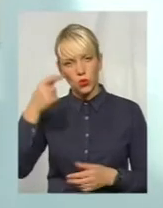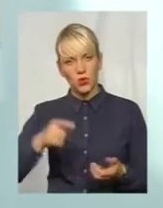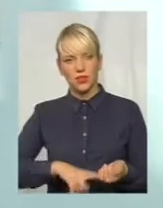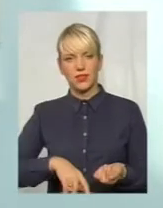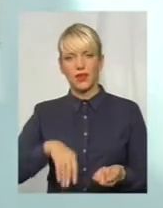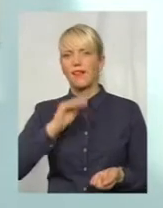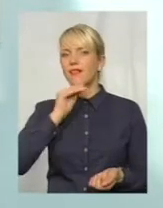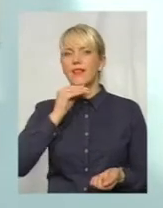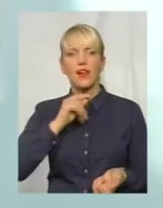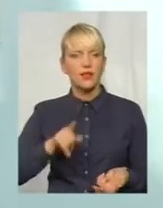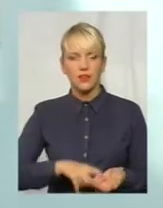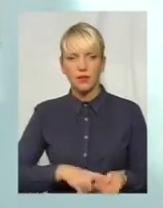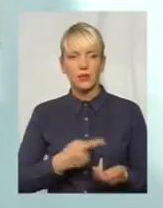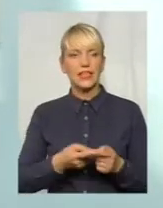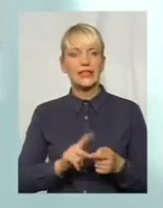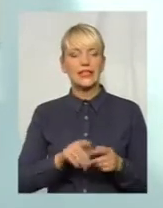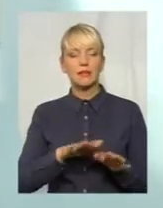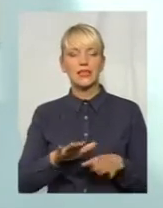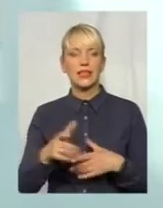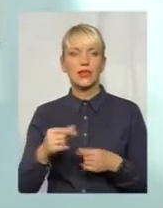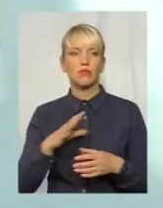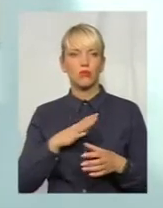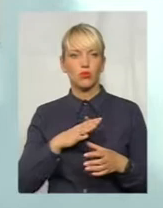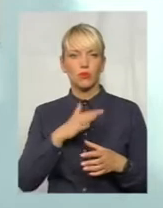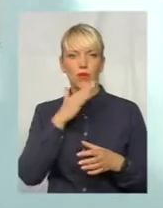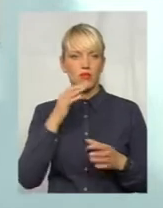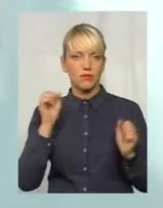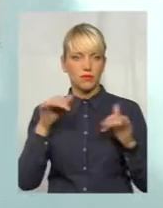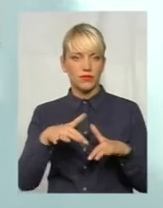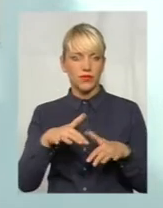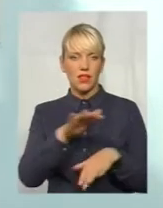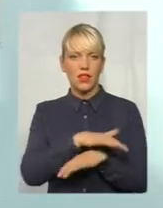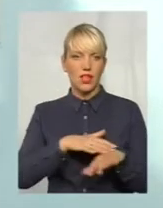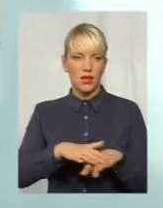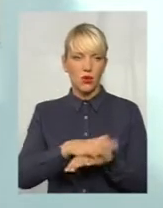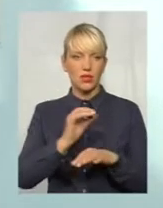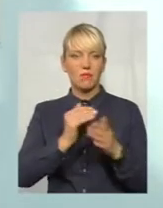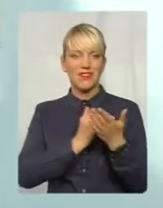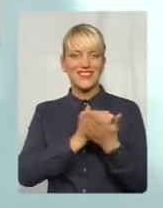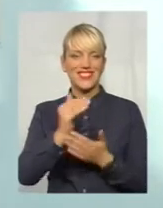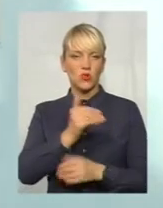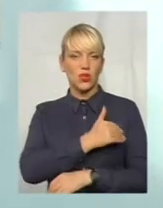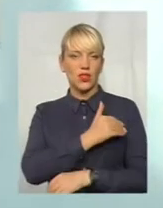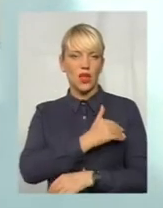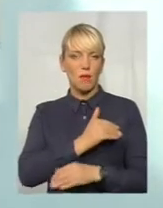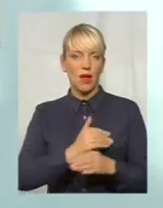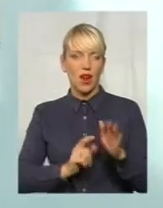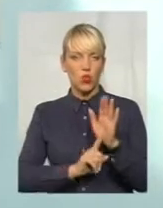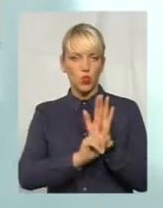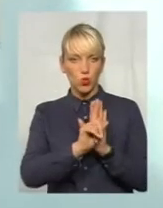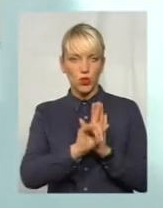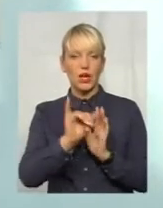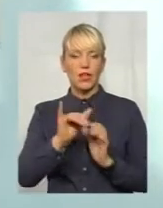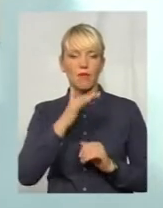Єгипет, ті місця, де було скупичення велике народу при високій температурі і дуже